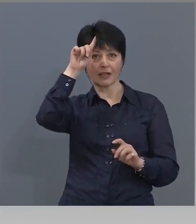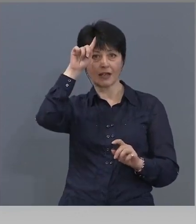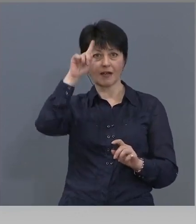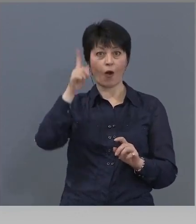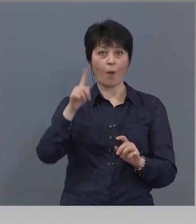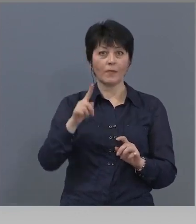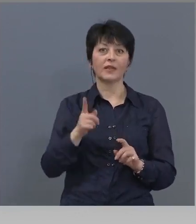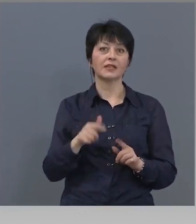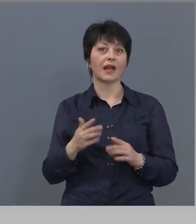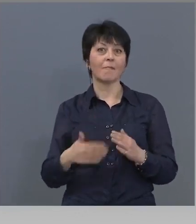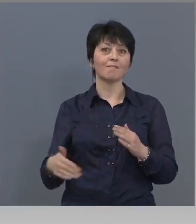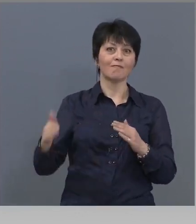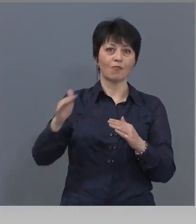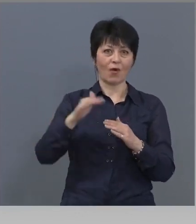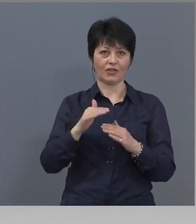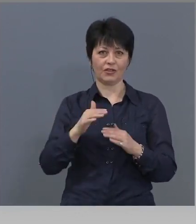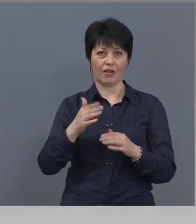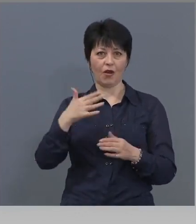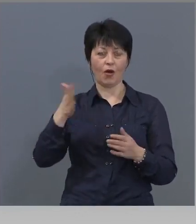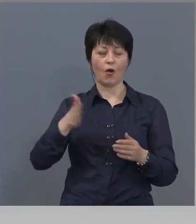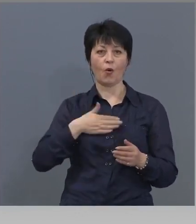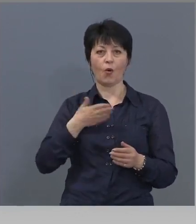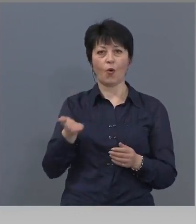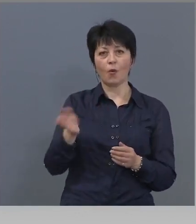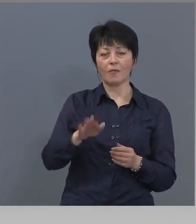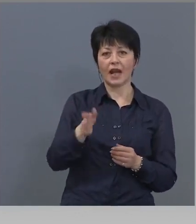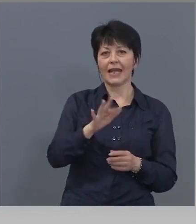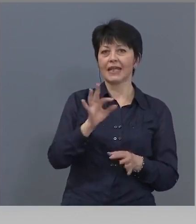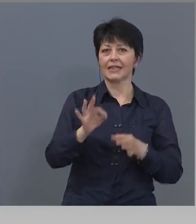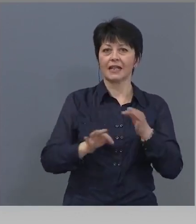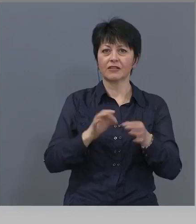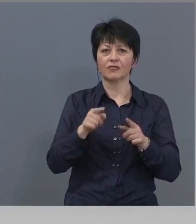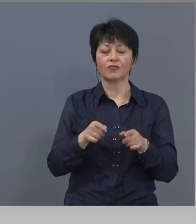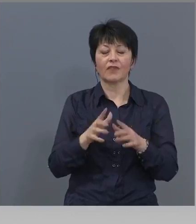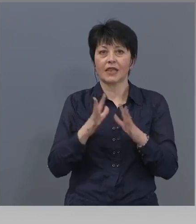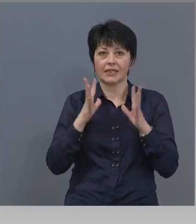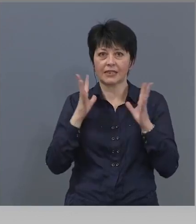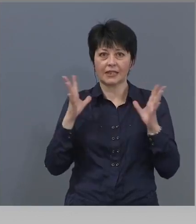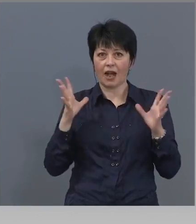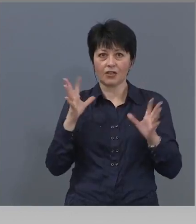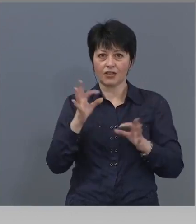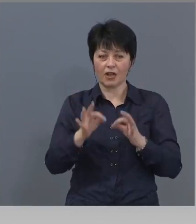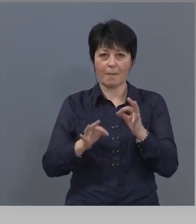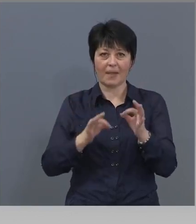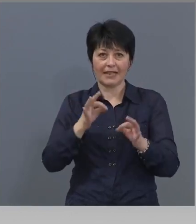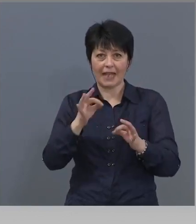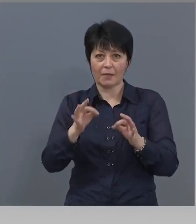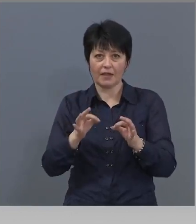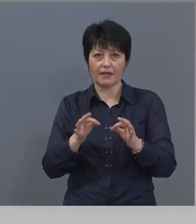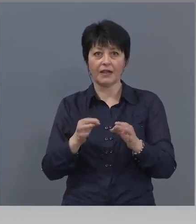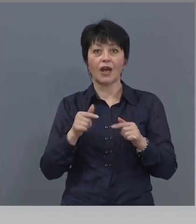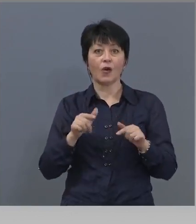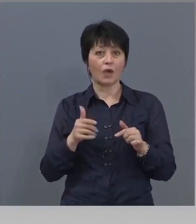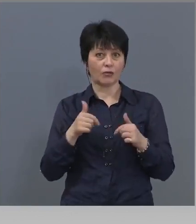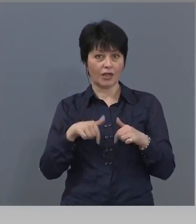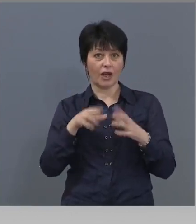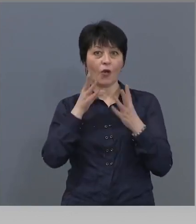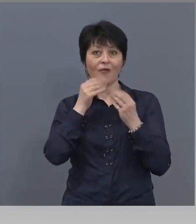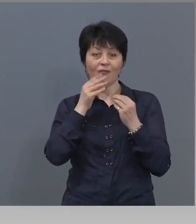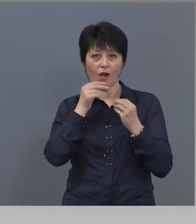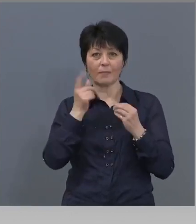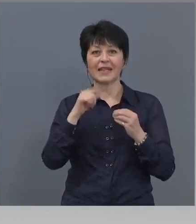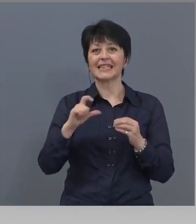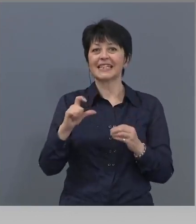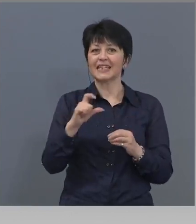повече умрели и заразени. Това е страшна пандемия. И ние, говорики с синода днеска,